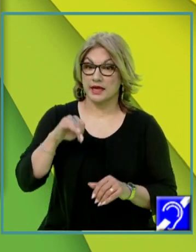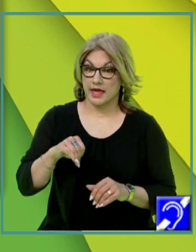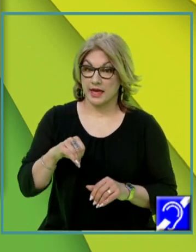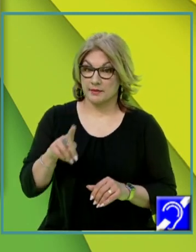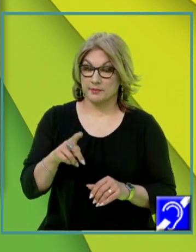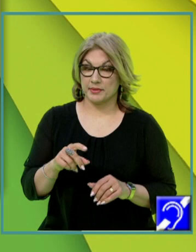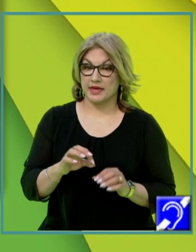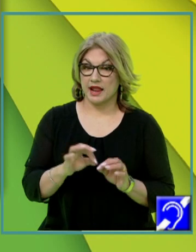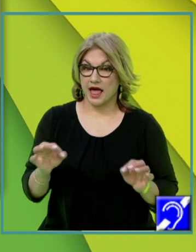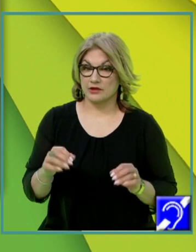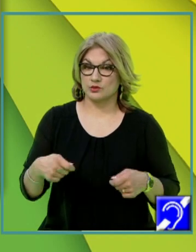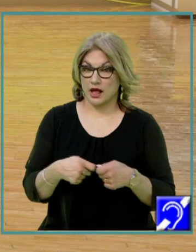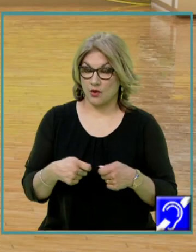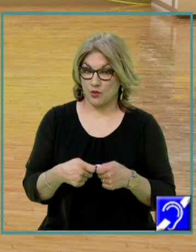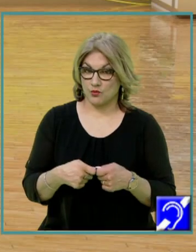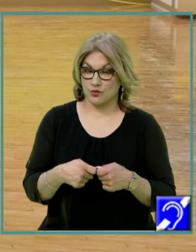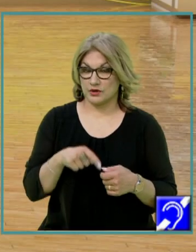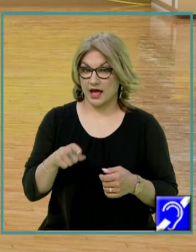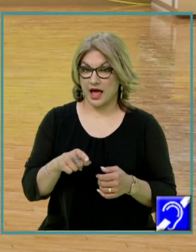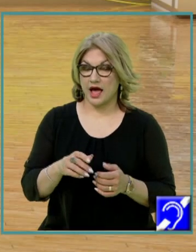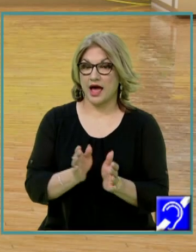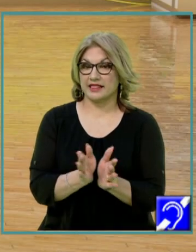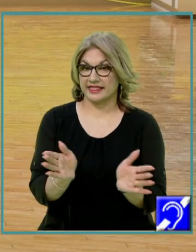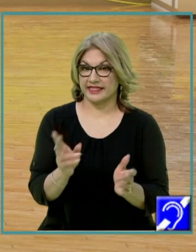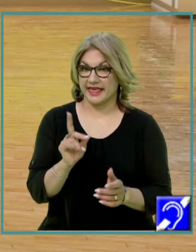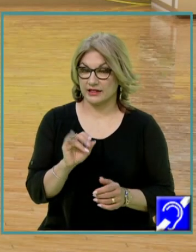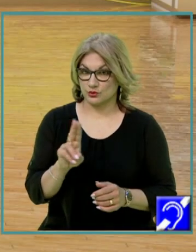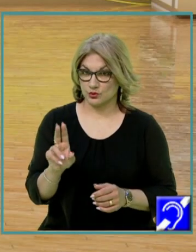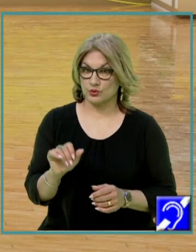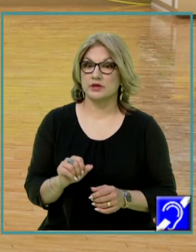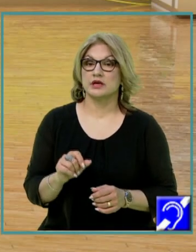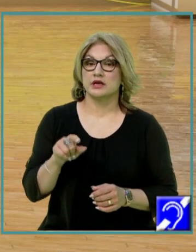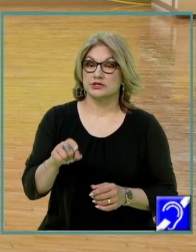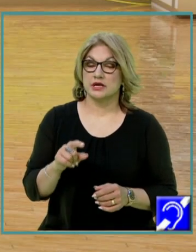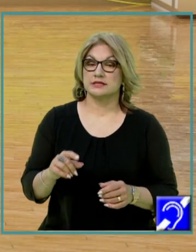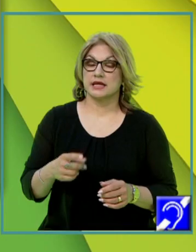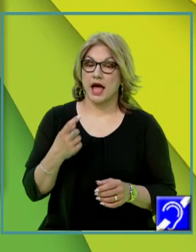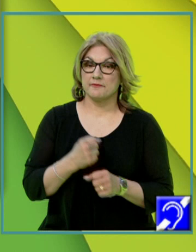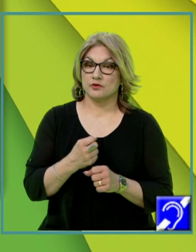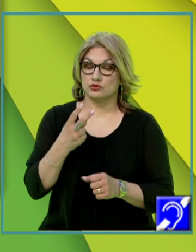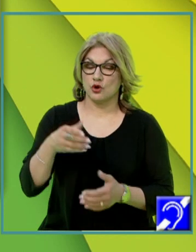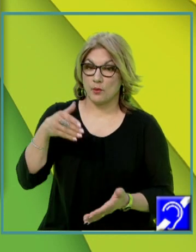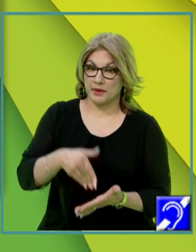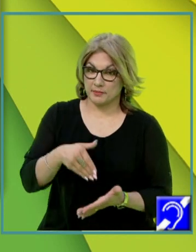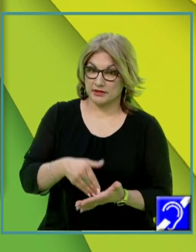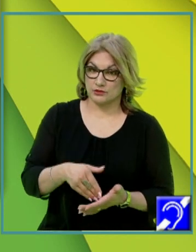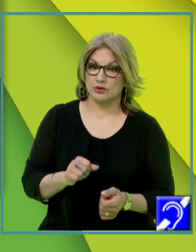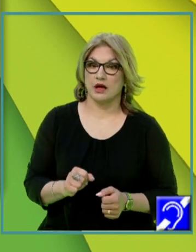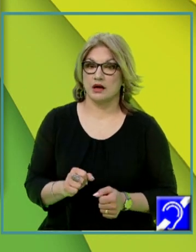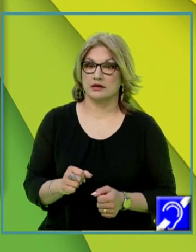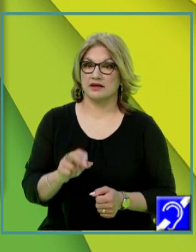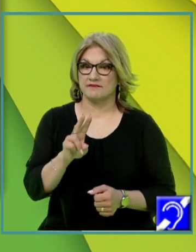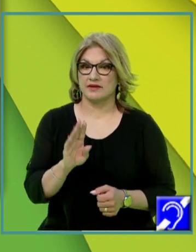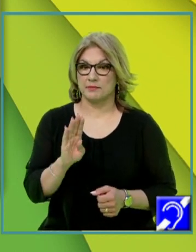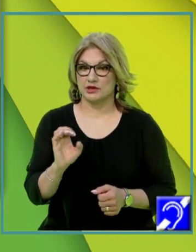comună a diedrului, astfel încât, în acest punct, am ridicat două perpendiculare, odată în planul VBC și